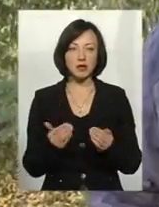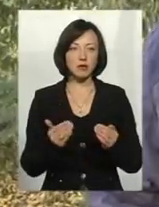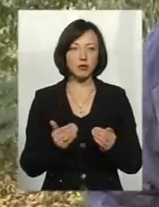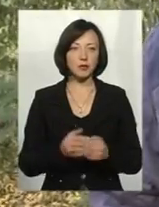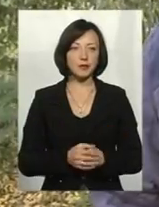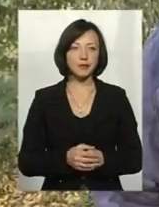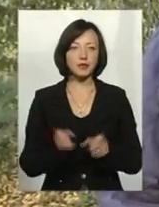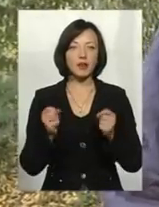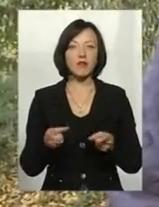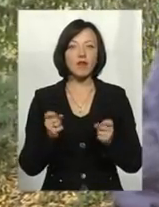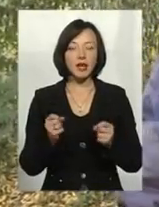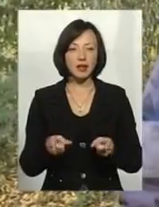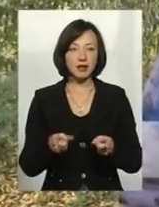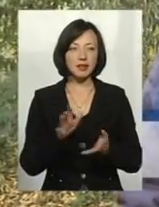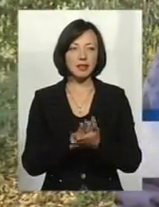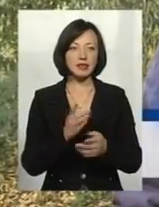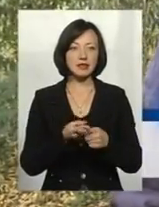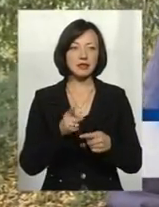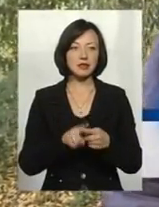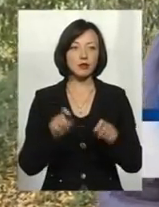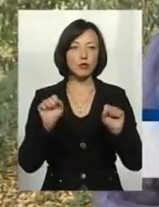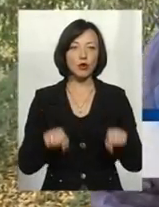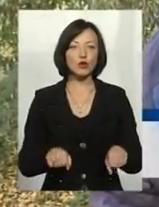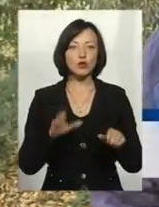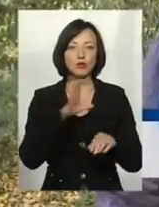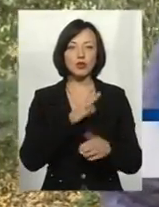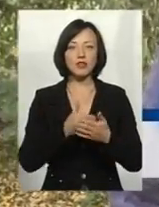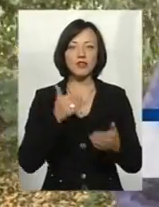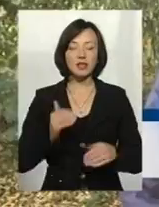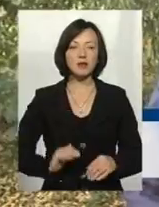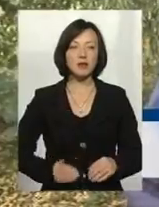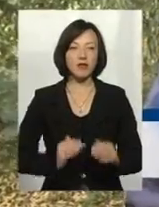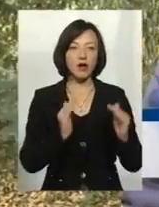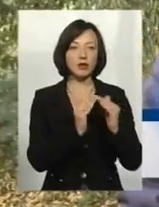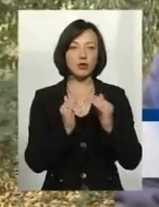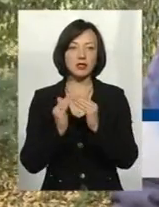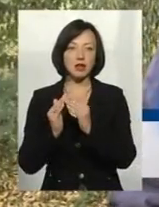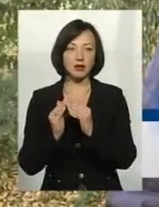Викиди, скоріше всього, тут можуть бути тільки від приватного сектора.